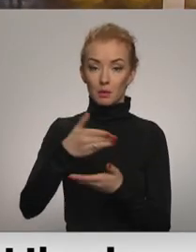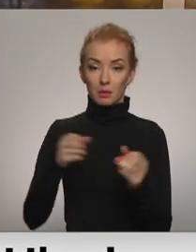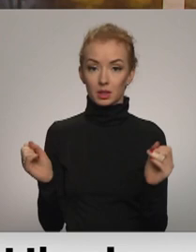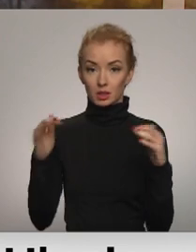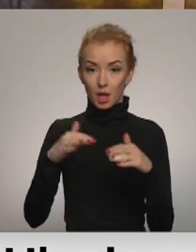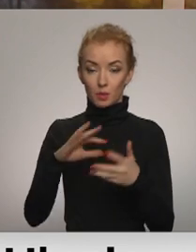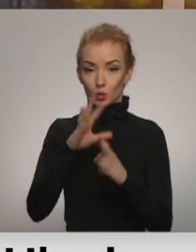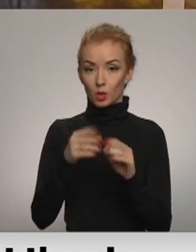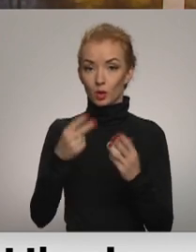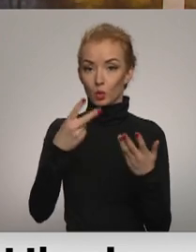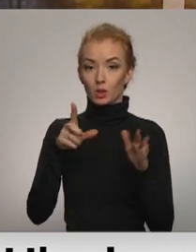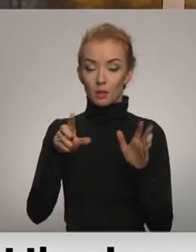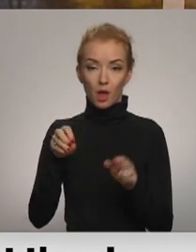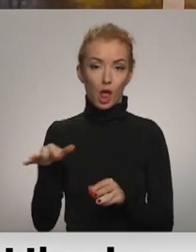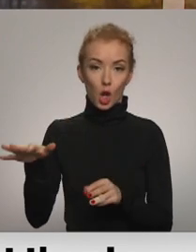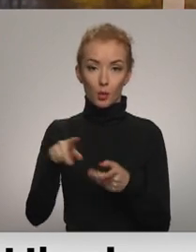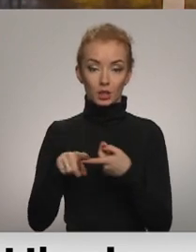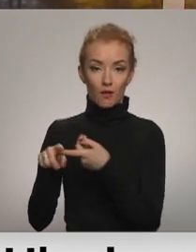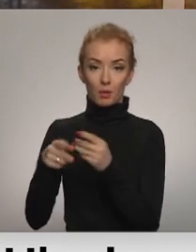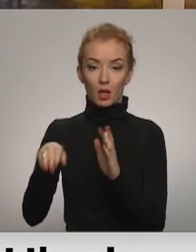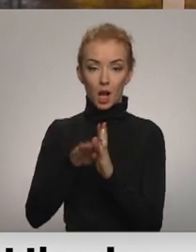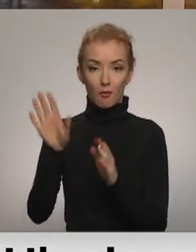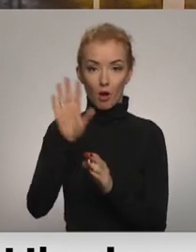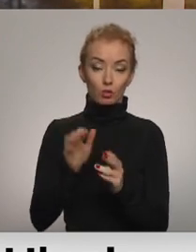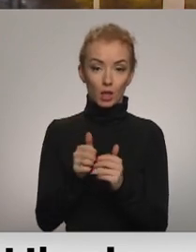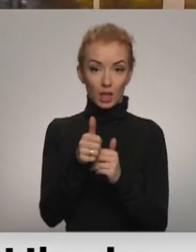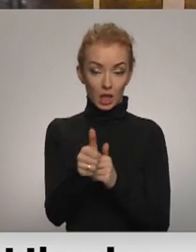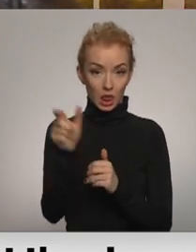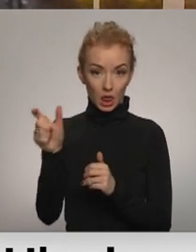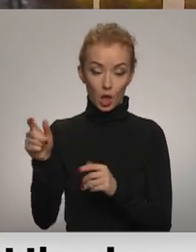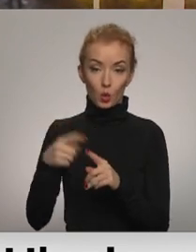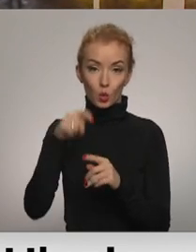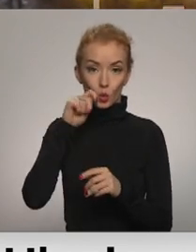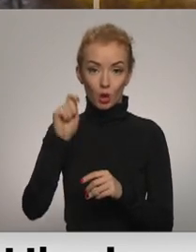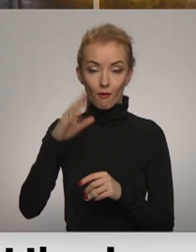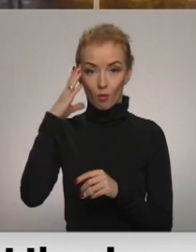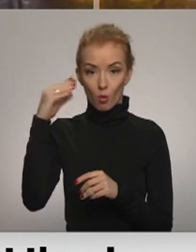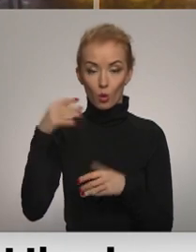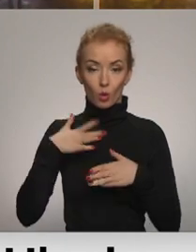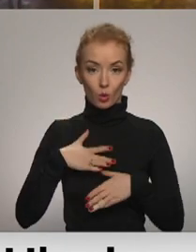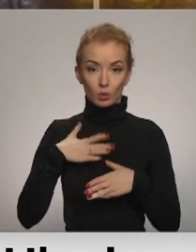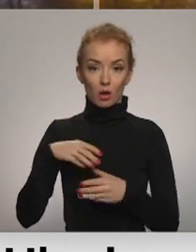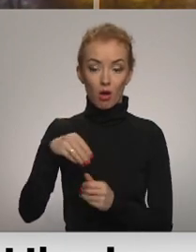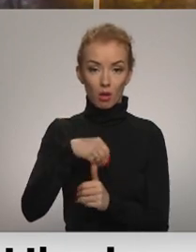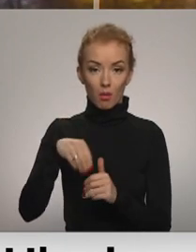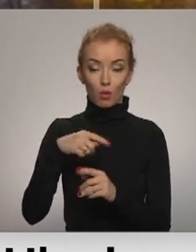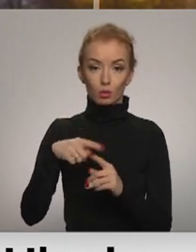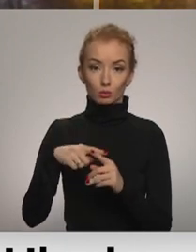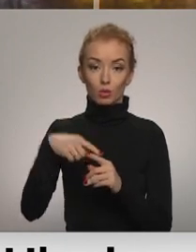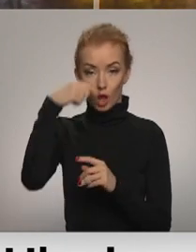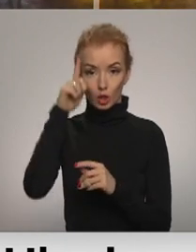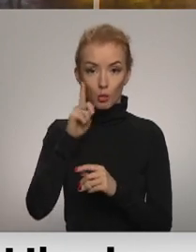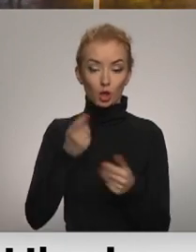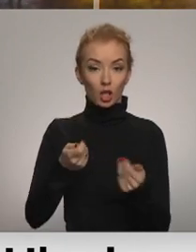kas pulcē 27. Eiropas Savienības dalība valstu līderus un Ukrainas, Moldavas, Gruzijas, Armēnijas un Azerbaidžānas